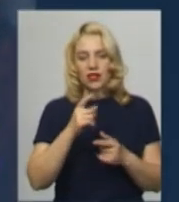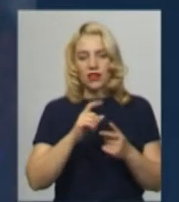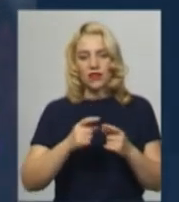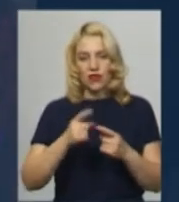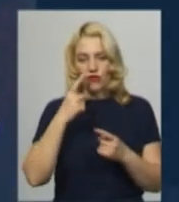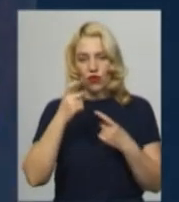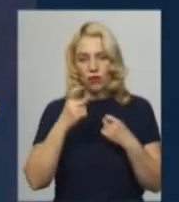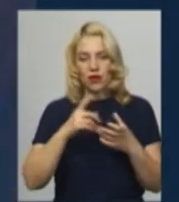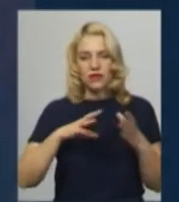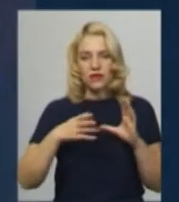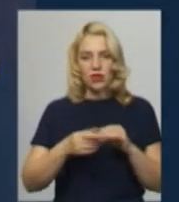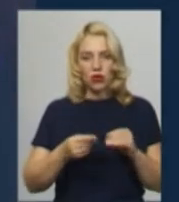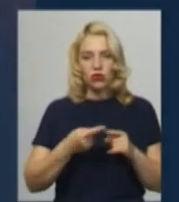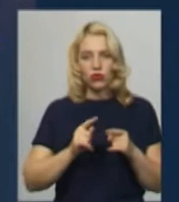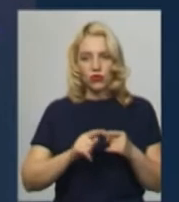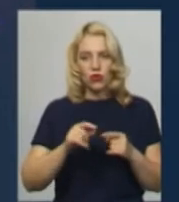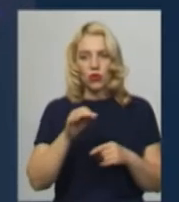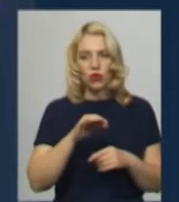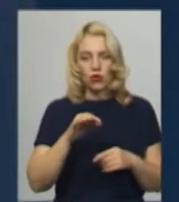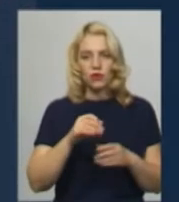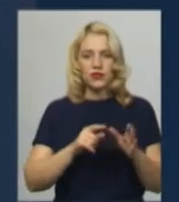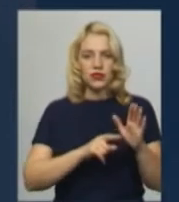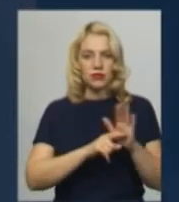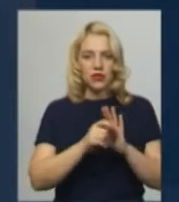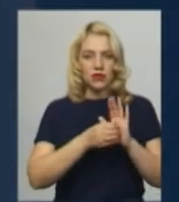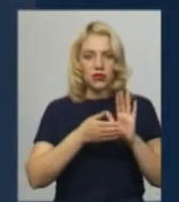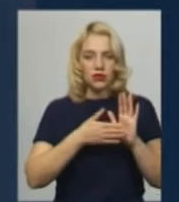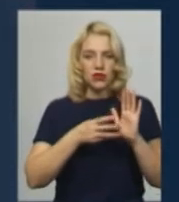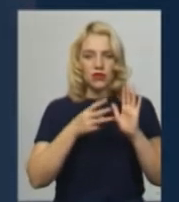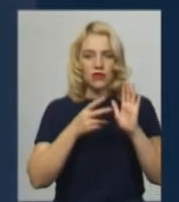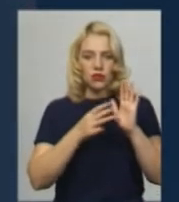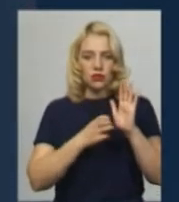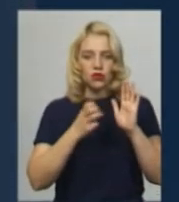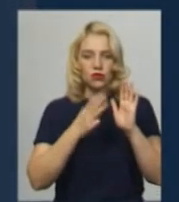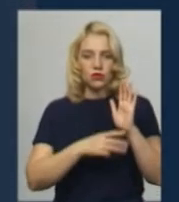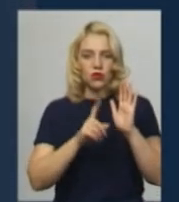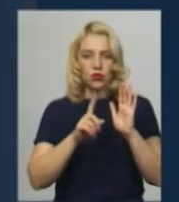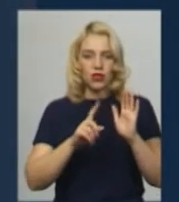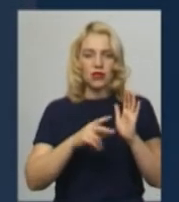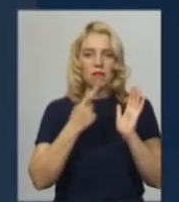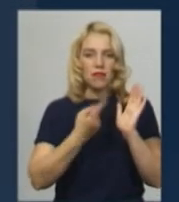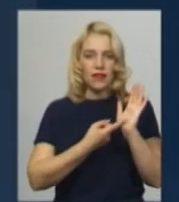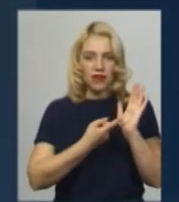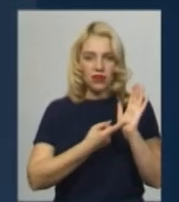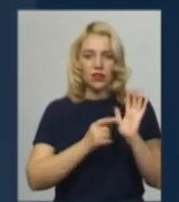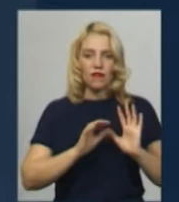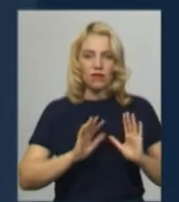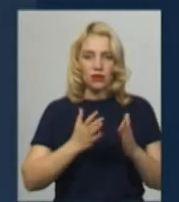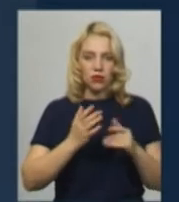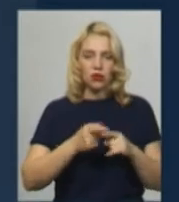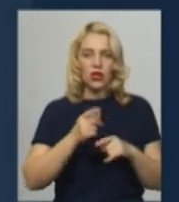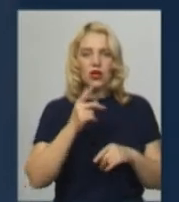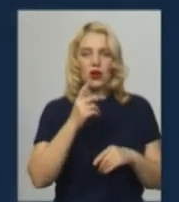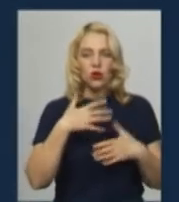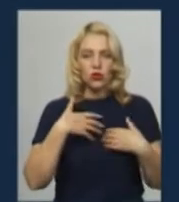Всього в області від початку пандемії офіційно зафіксовано 881 підтверджений випадок COVID-19, одужало